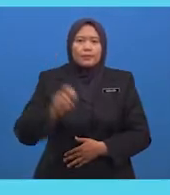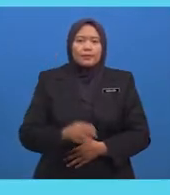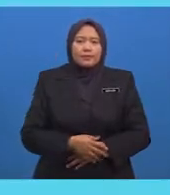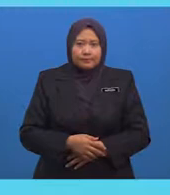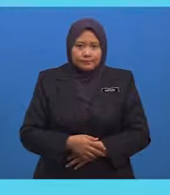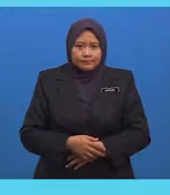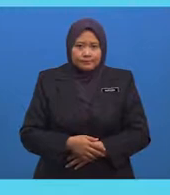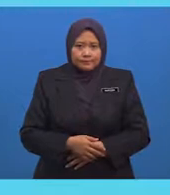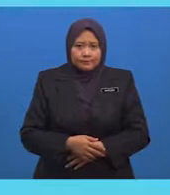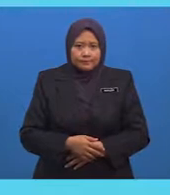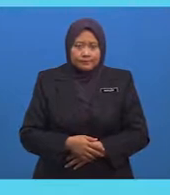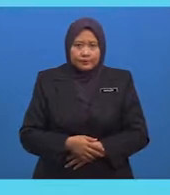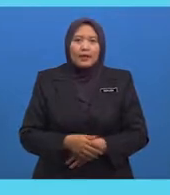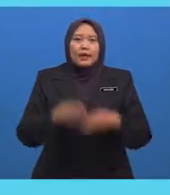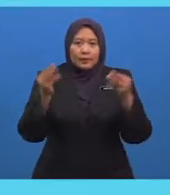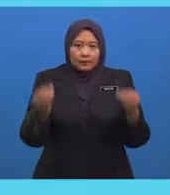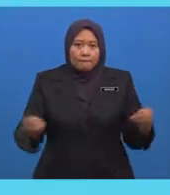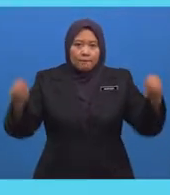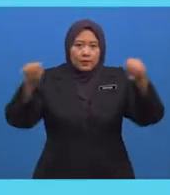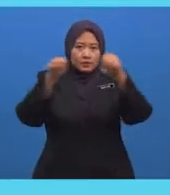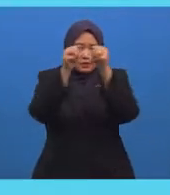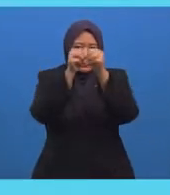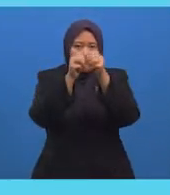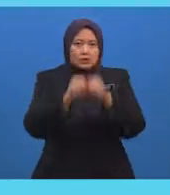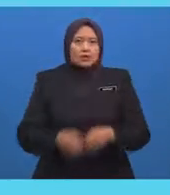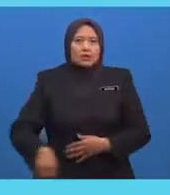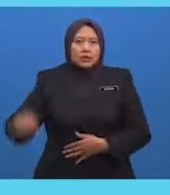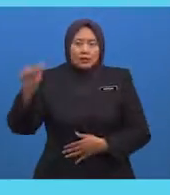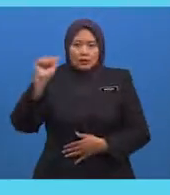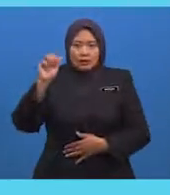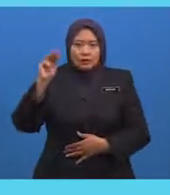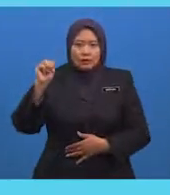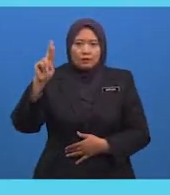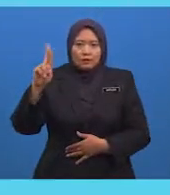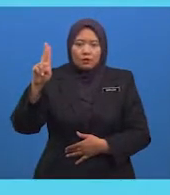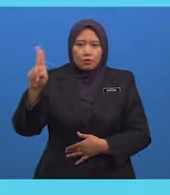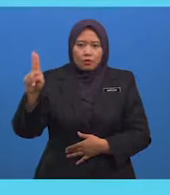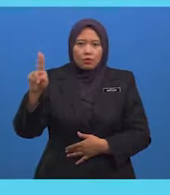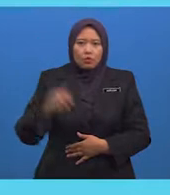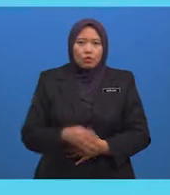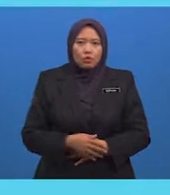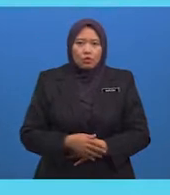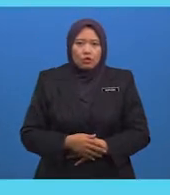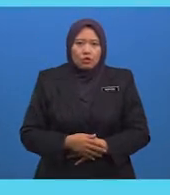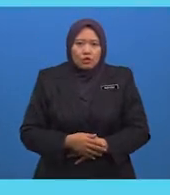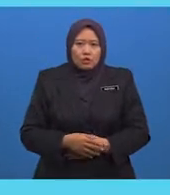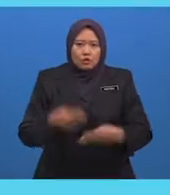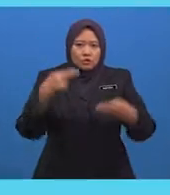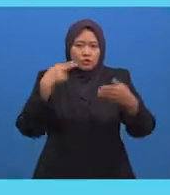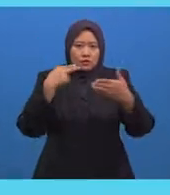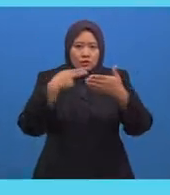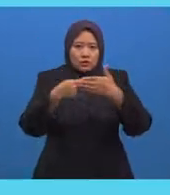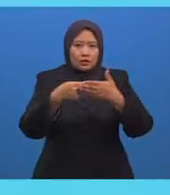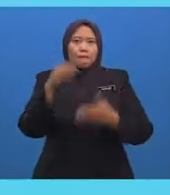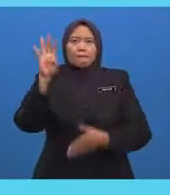Di Masjid Sayyidina Amru bin Al-As ini Terdapat sehingga 40 kelompok